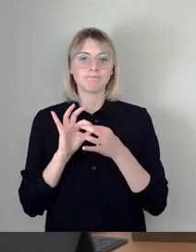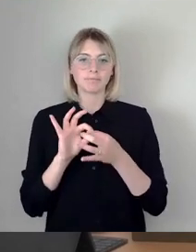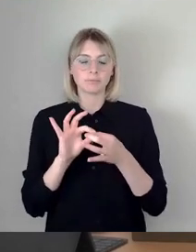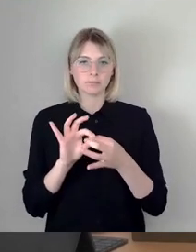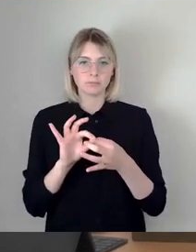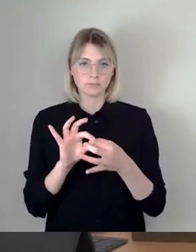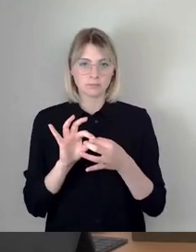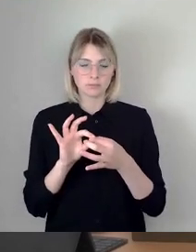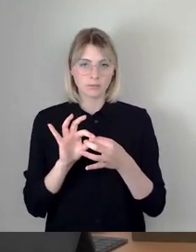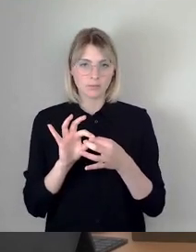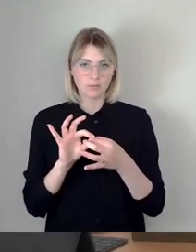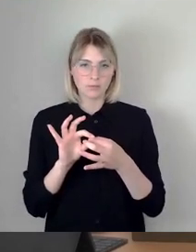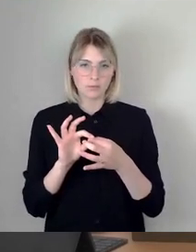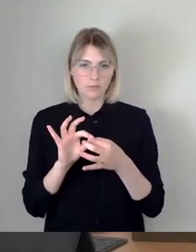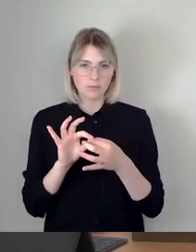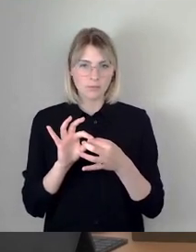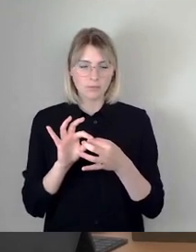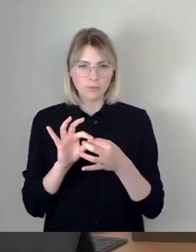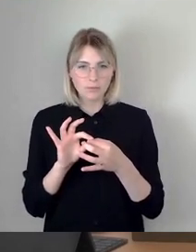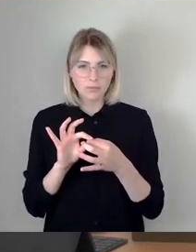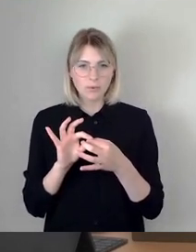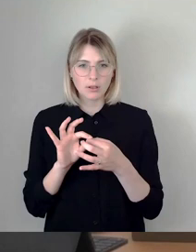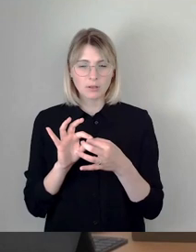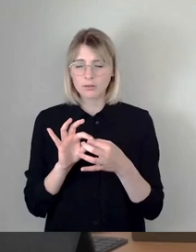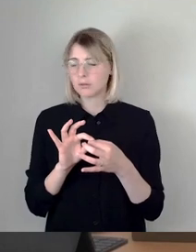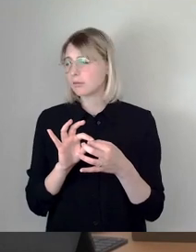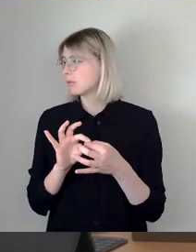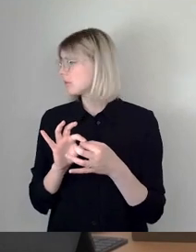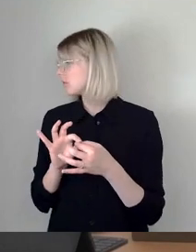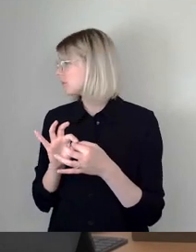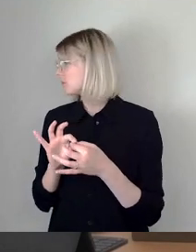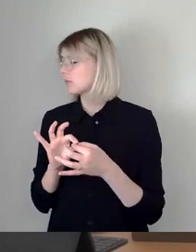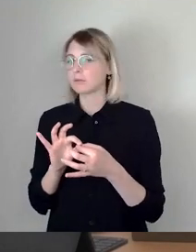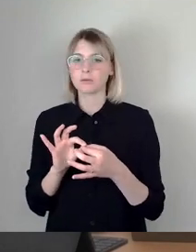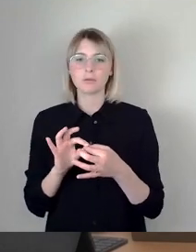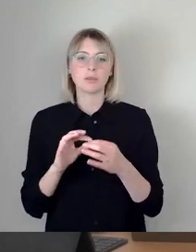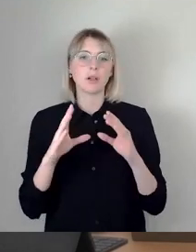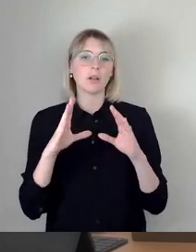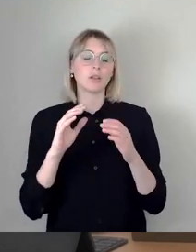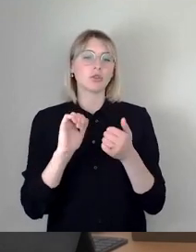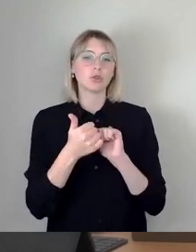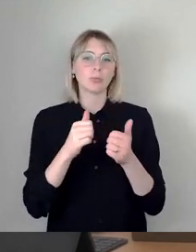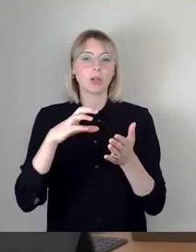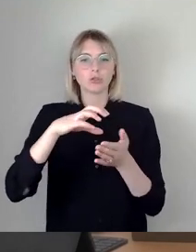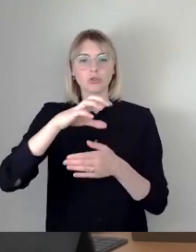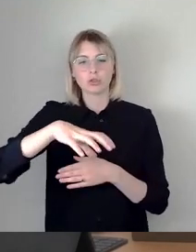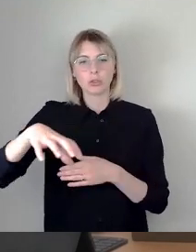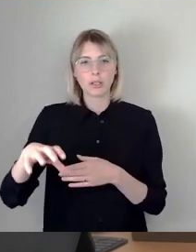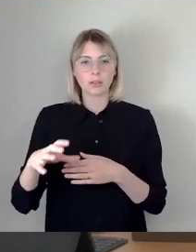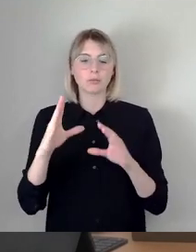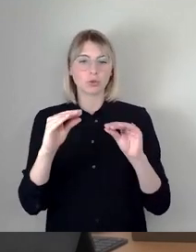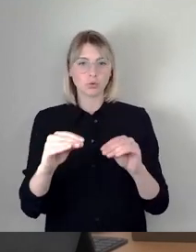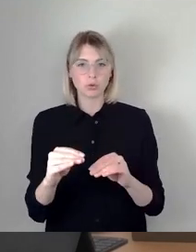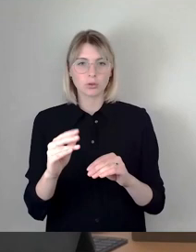der Landeshauptstadt über die Erhebung von Gebühren für die Benutzung von Sportstätten. Wer hier dem